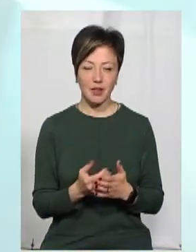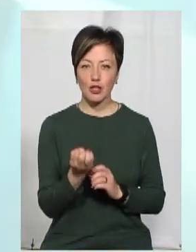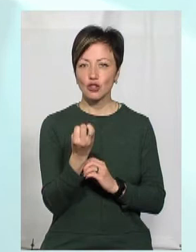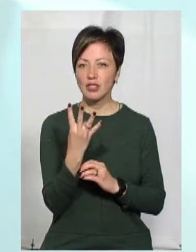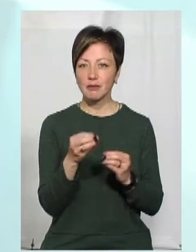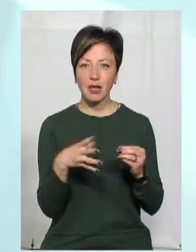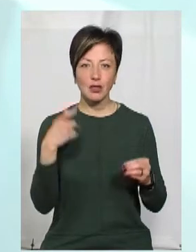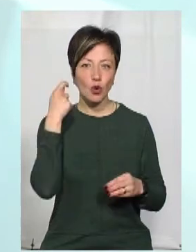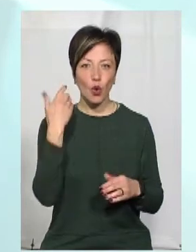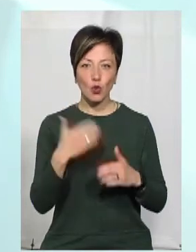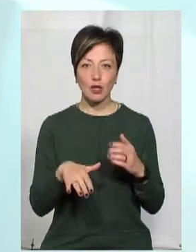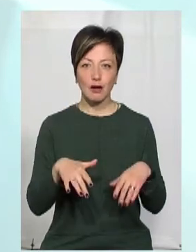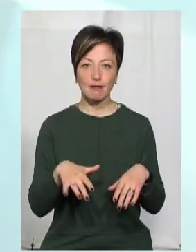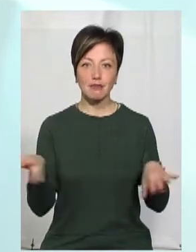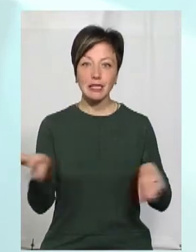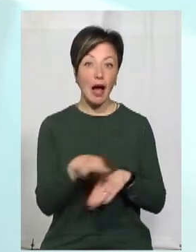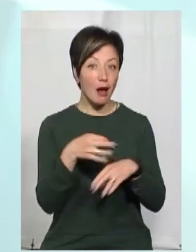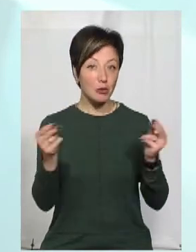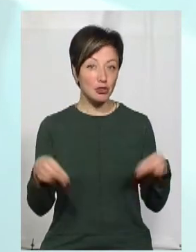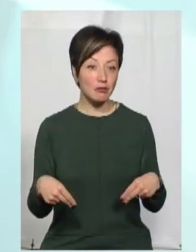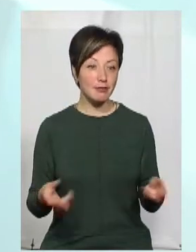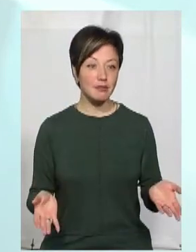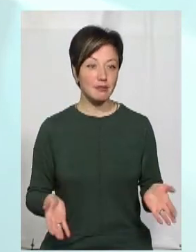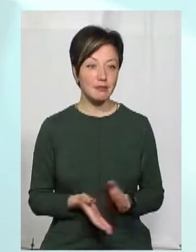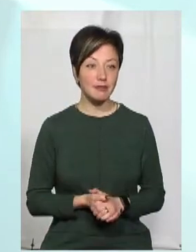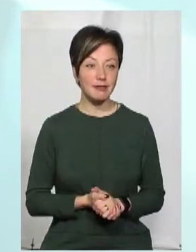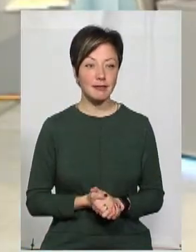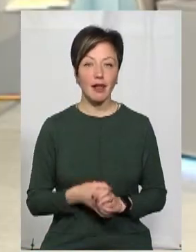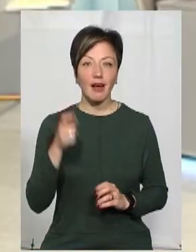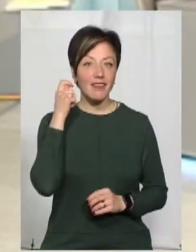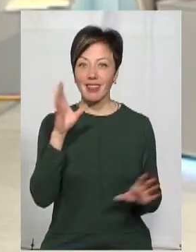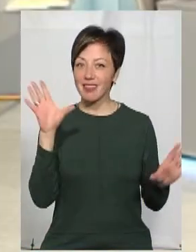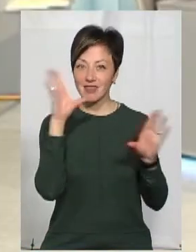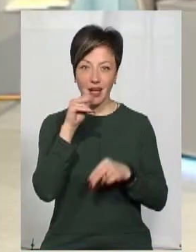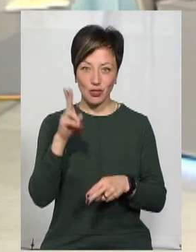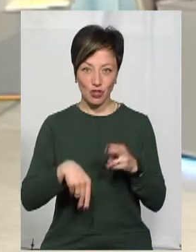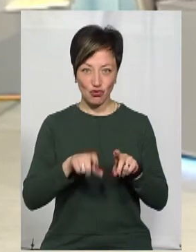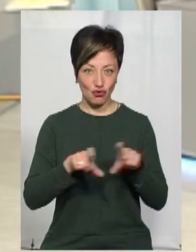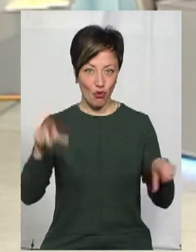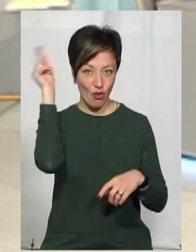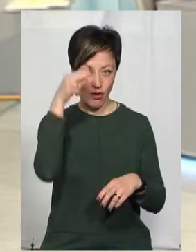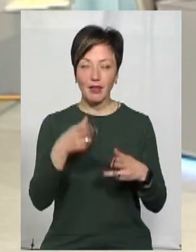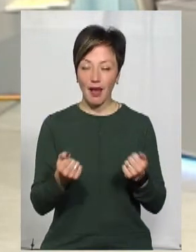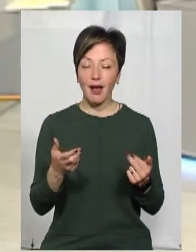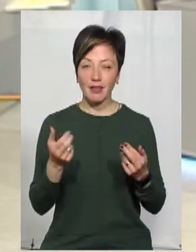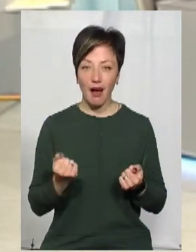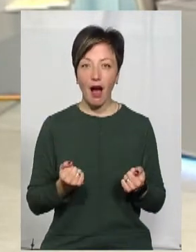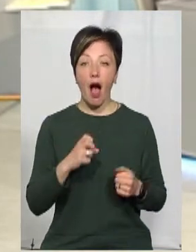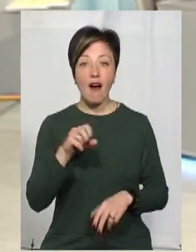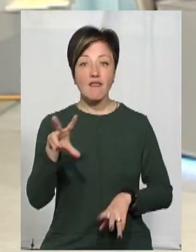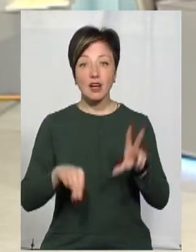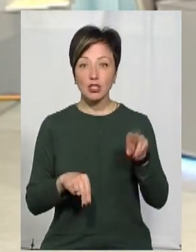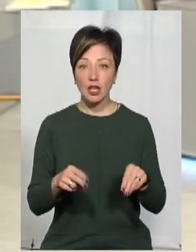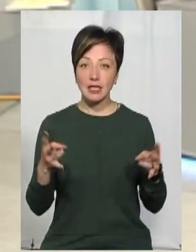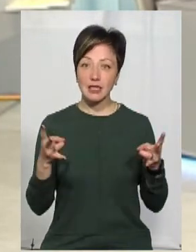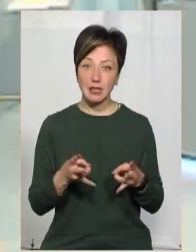14-15 років вже біжать замуж, женяться. Тобто, це підвіг, що не встигають закінчити школу? Так, так, так. Але я вважаю,